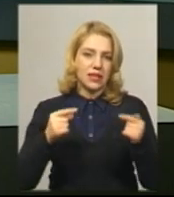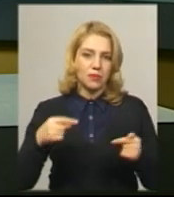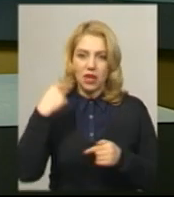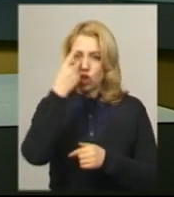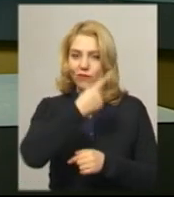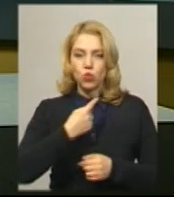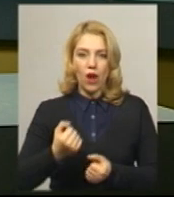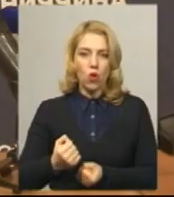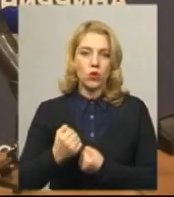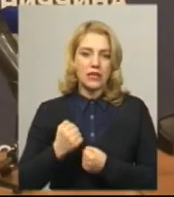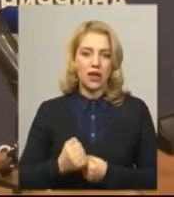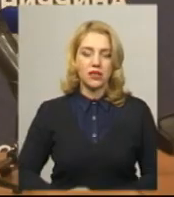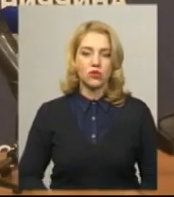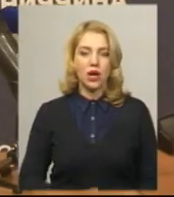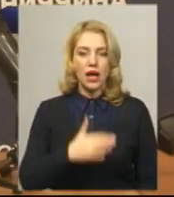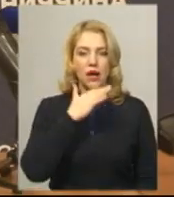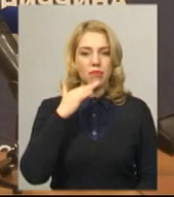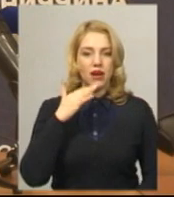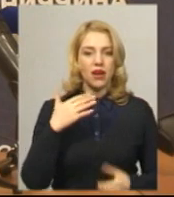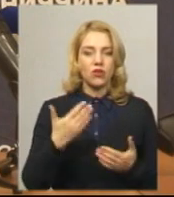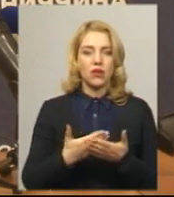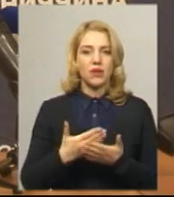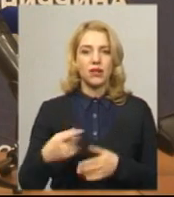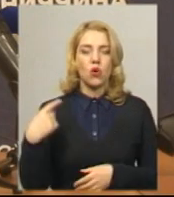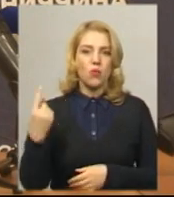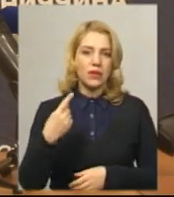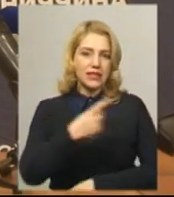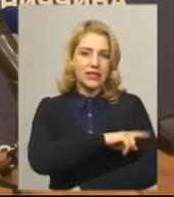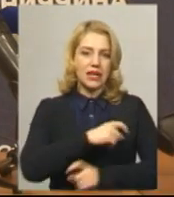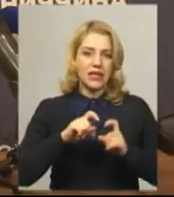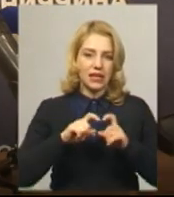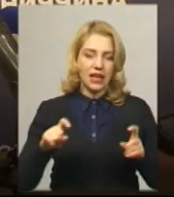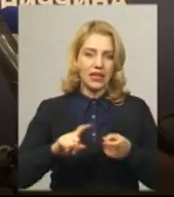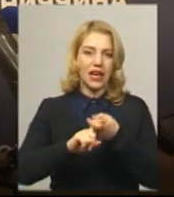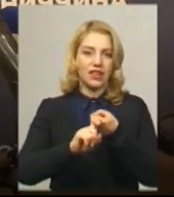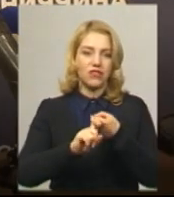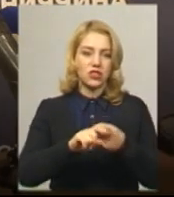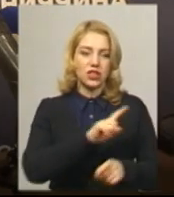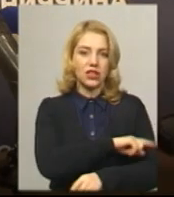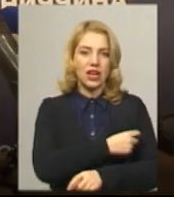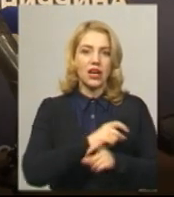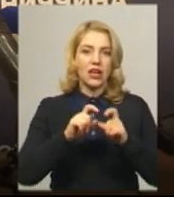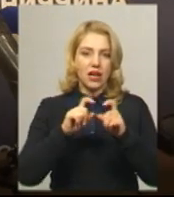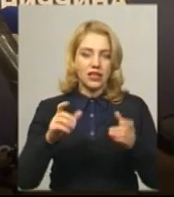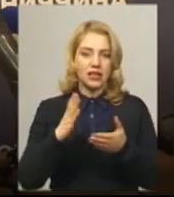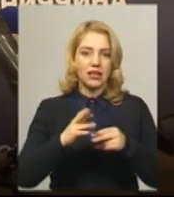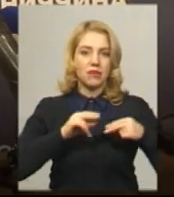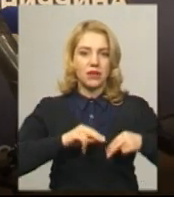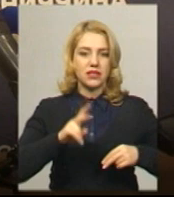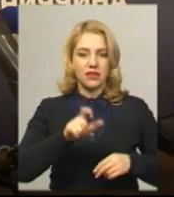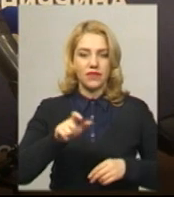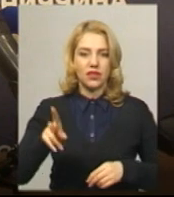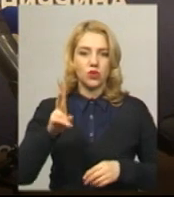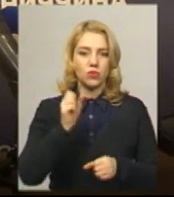захисту. Дуже багато, наприклад, в обласній лікарні, в інфекційній лікарні підіймалось питання, є працівники, які працюють в